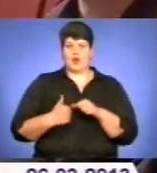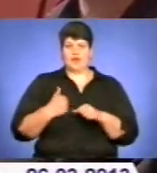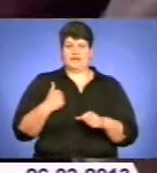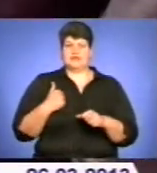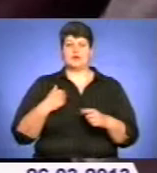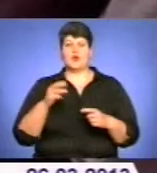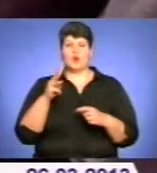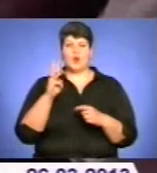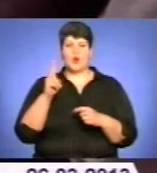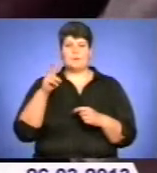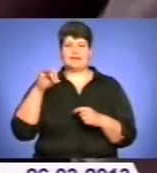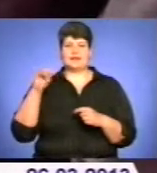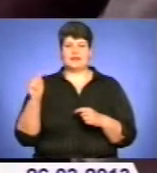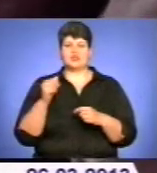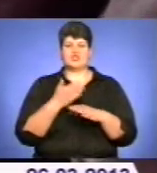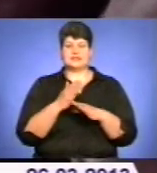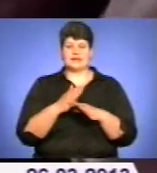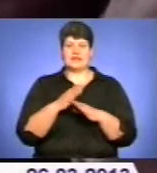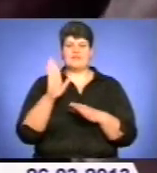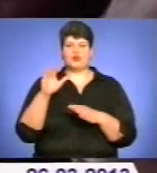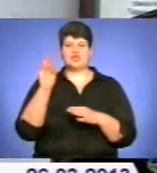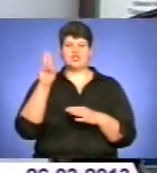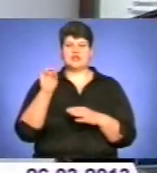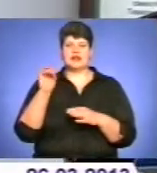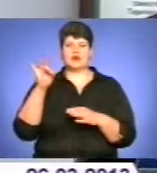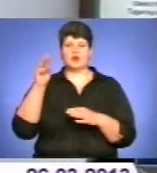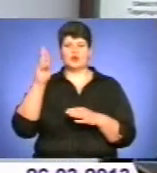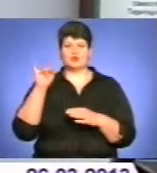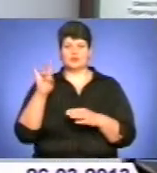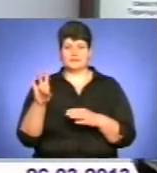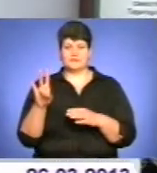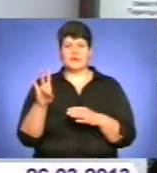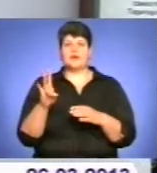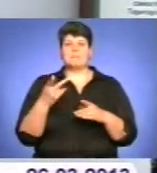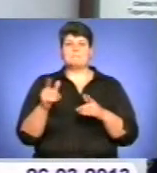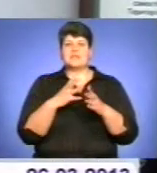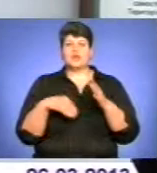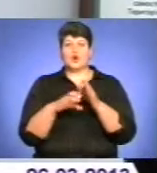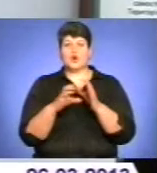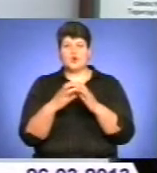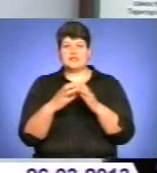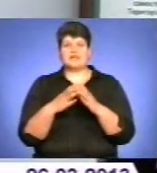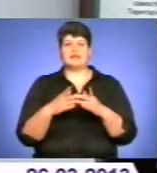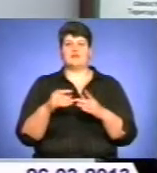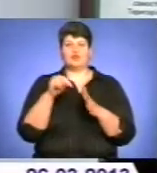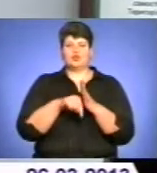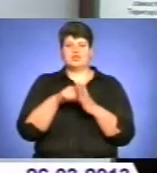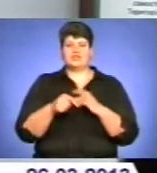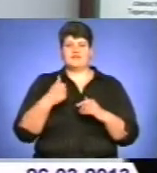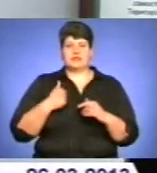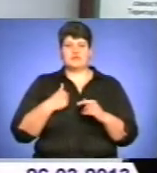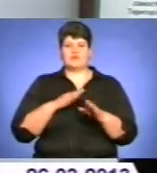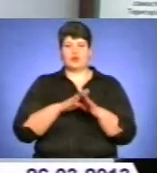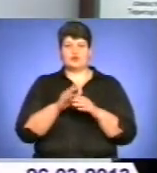частини підполковник Віктор Шершун. Підрозділи внутрішніх військ виконують завдання по охороні